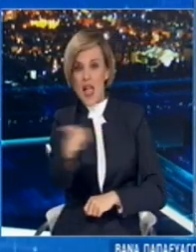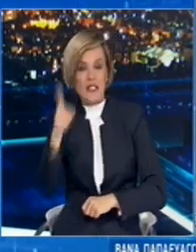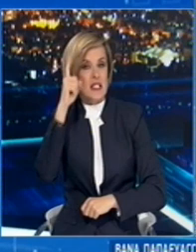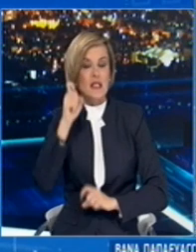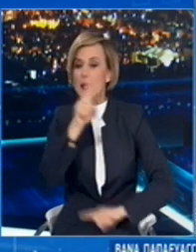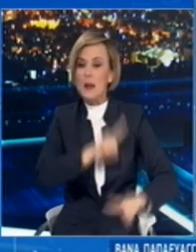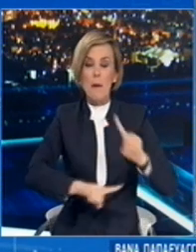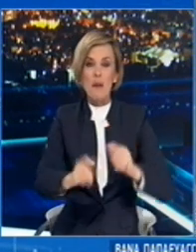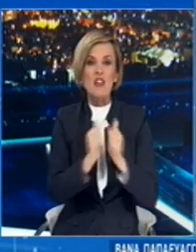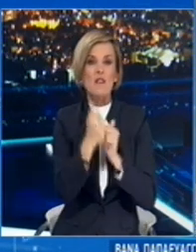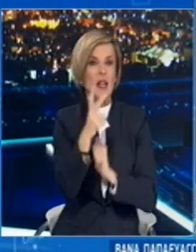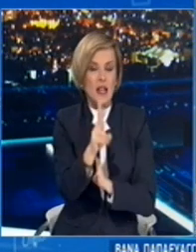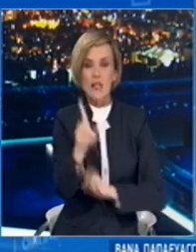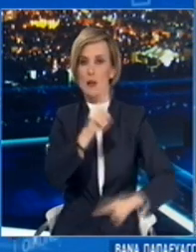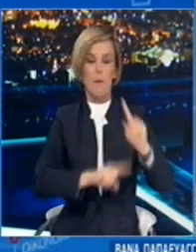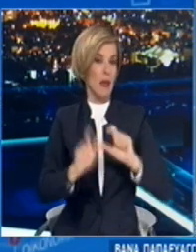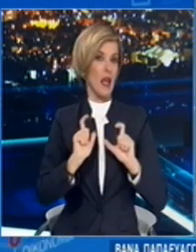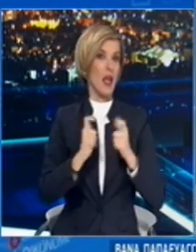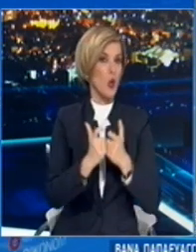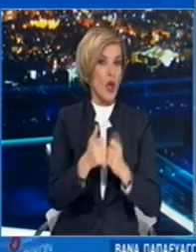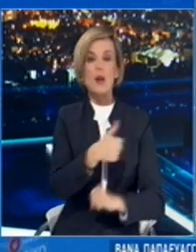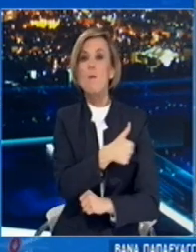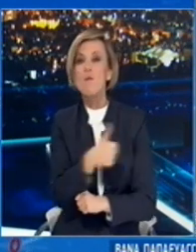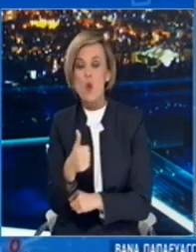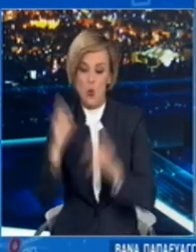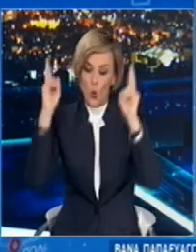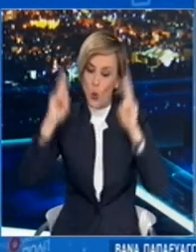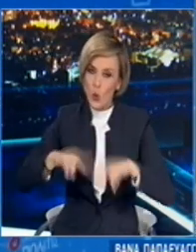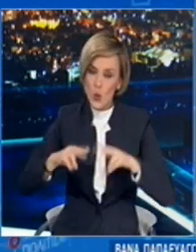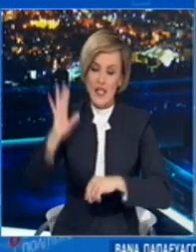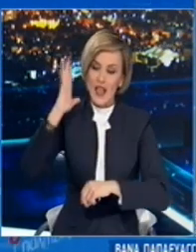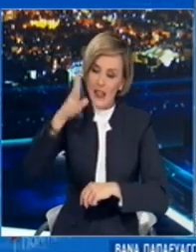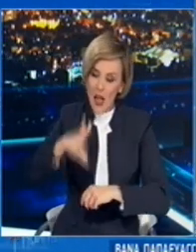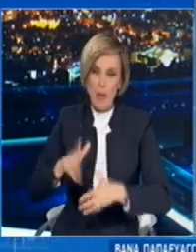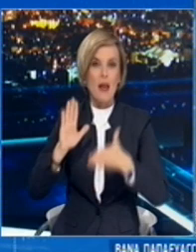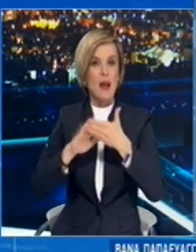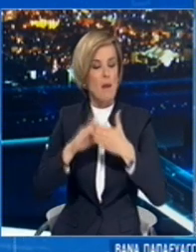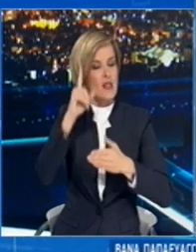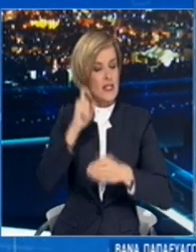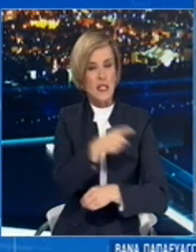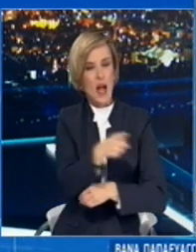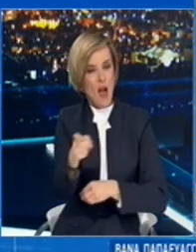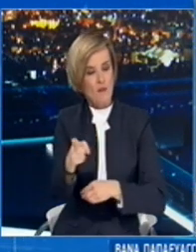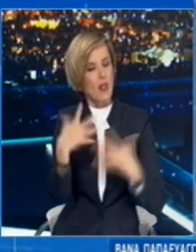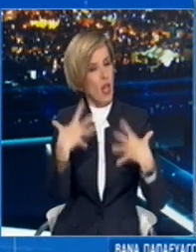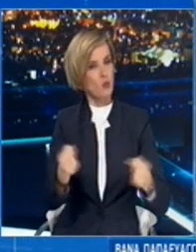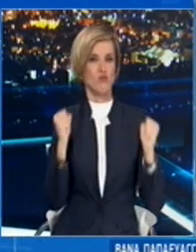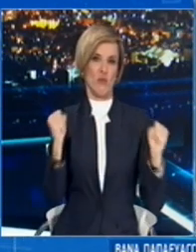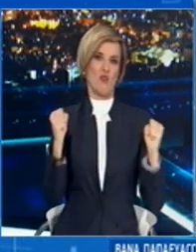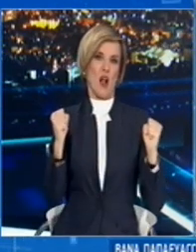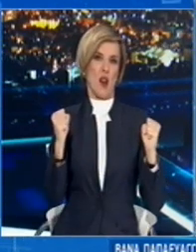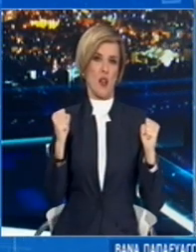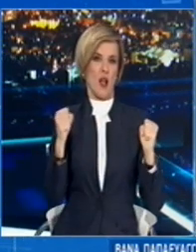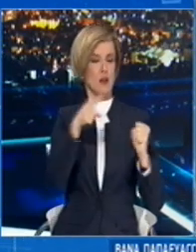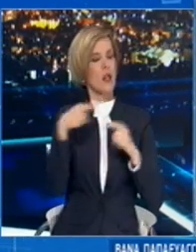συνάνθησης έχει μεγάλη σημασία και είναι σαφές ότι όσο περισσότεροι άνθρωποι από διαφορετικά νοικοκυρία συναντιούνται σε ένα κλειστό χώρο και για μεγαλύτερη